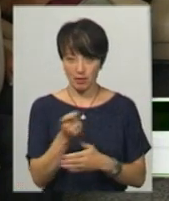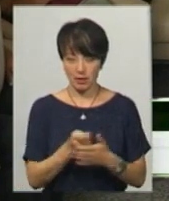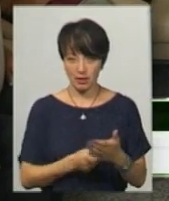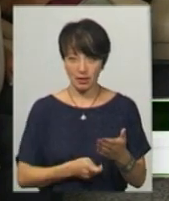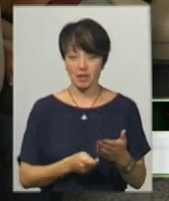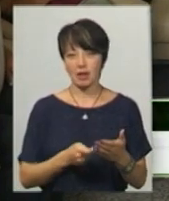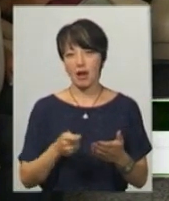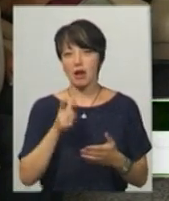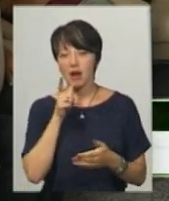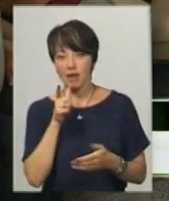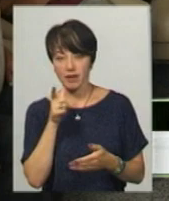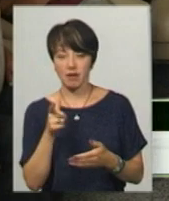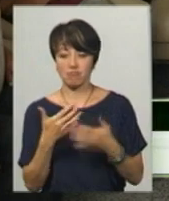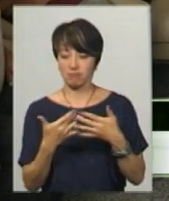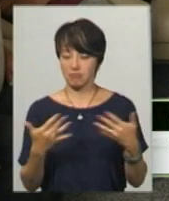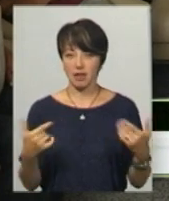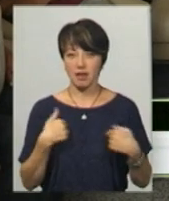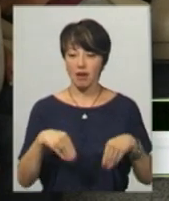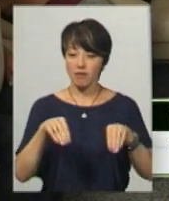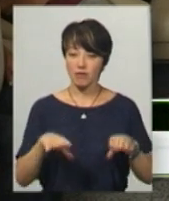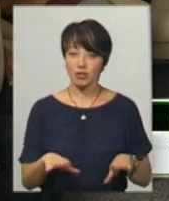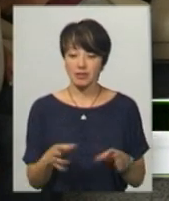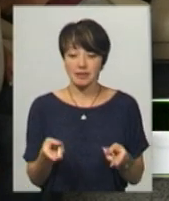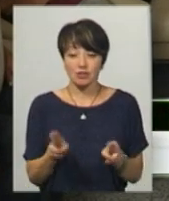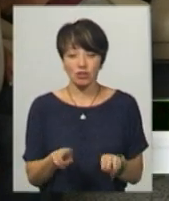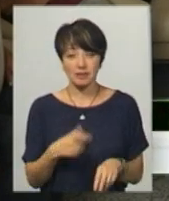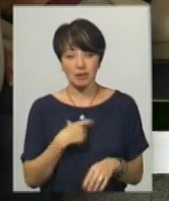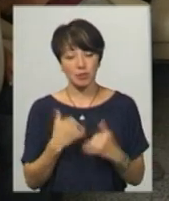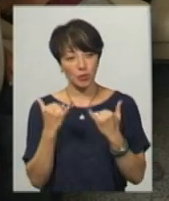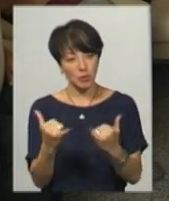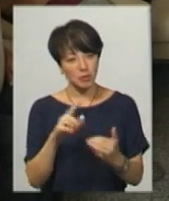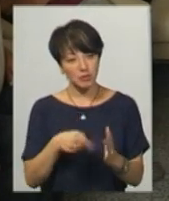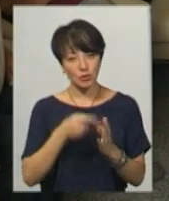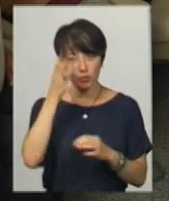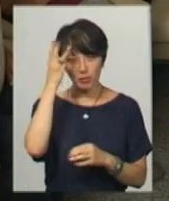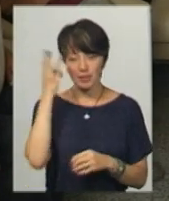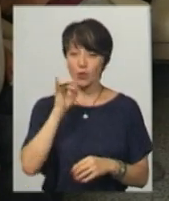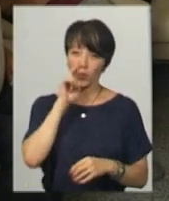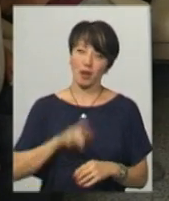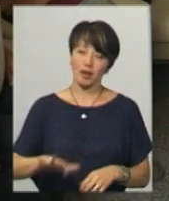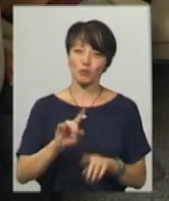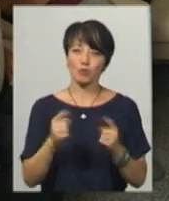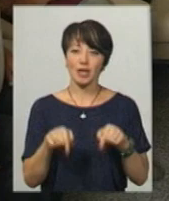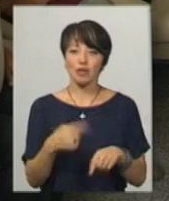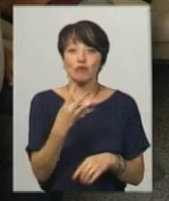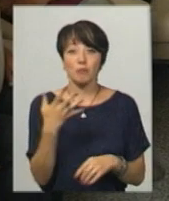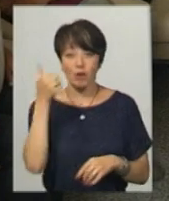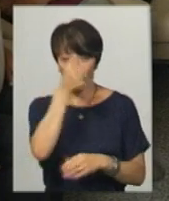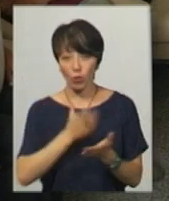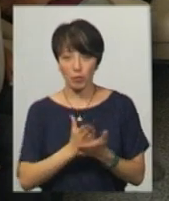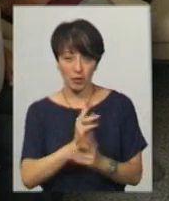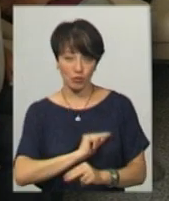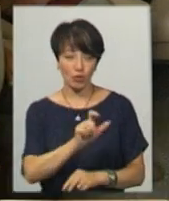рисунки, живопис і графіка. Я вирішив щось після себе залишити і місто Хмельницькому, і на Україну. Тому що я тут 45 років працював.